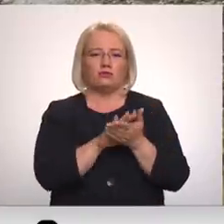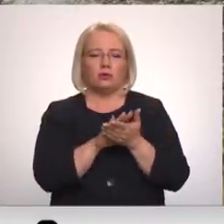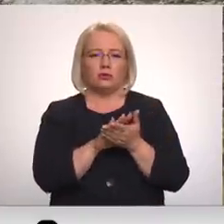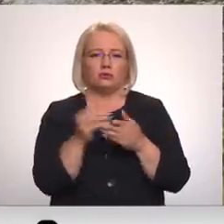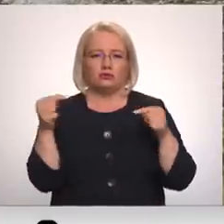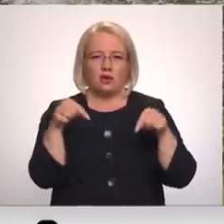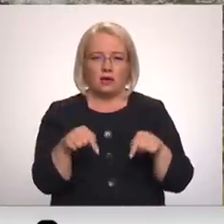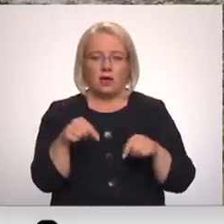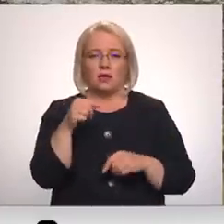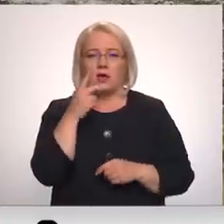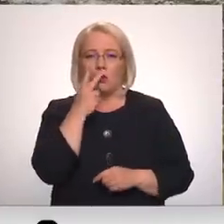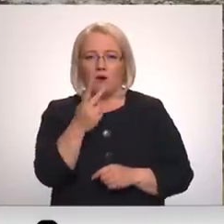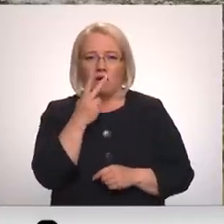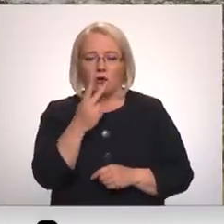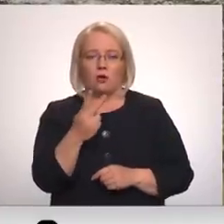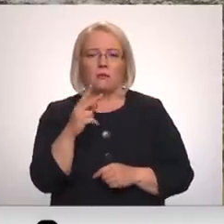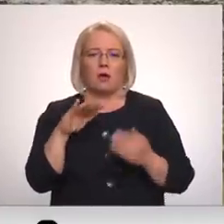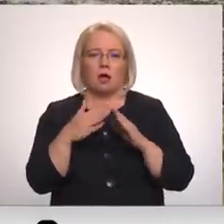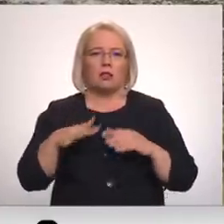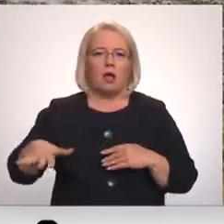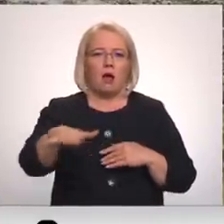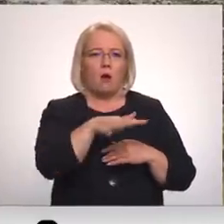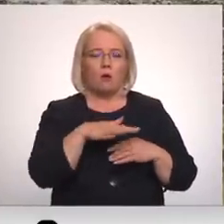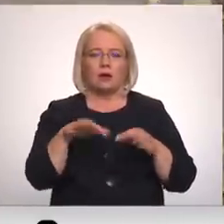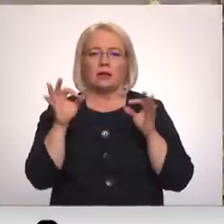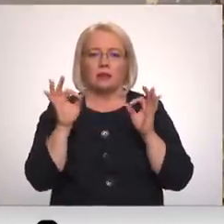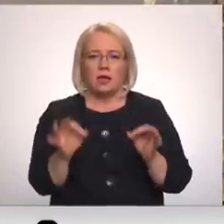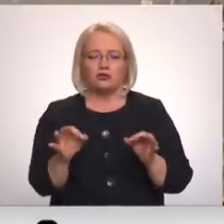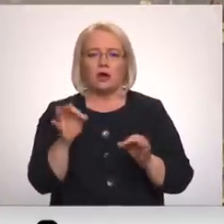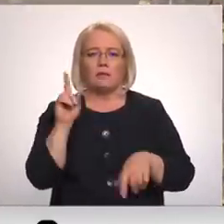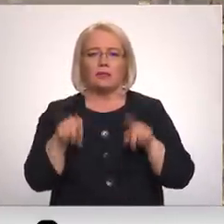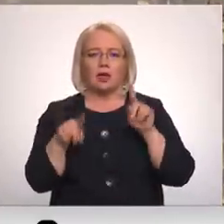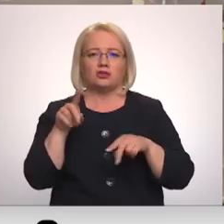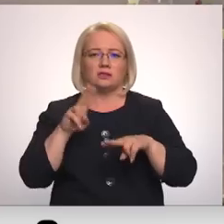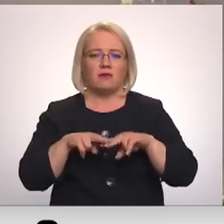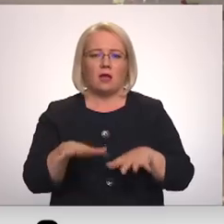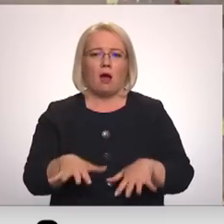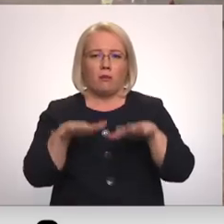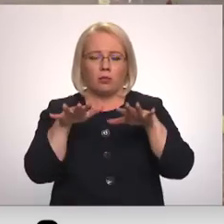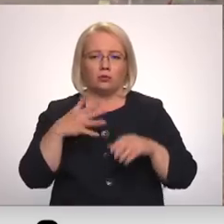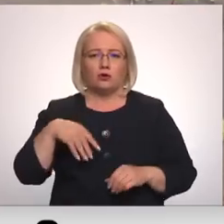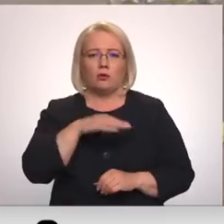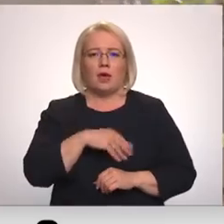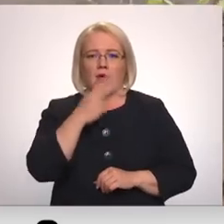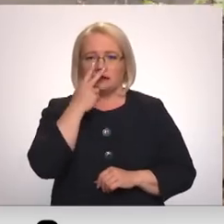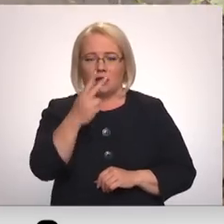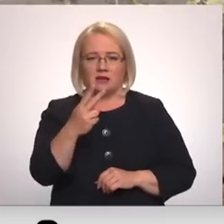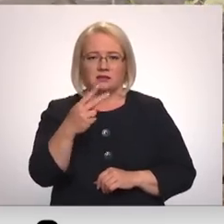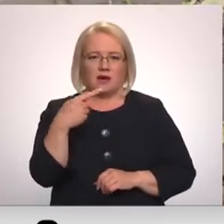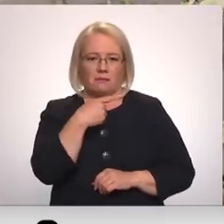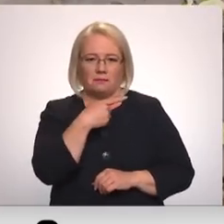novērojām, ka lauki tiešām dažās vietās aplūs, kā tas ir redzams arī manais mugures.